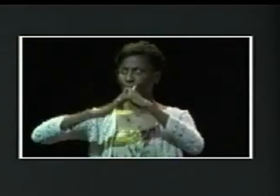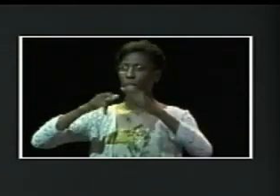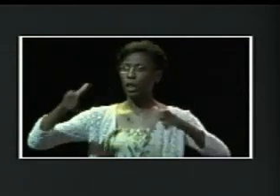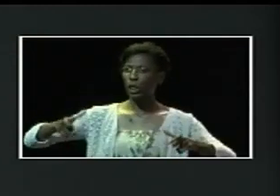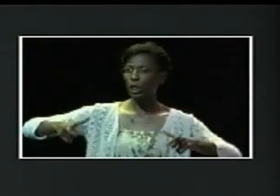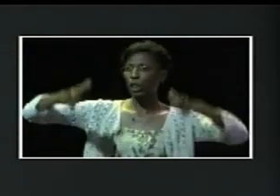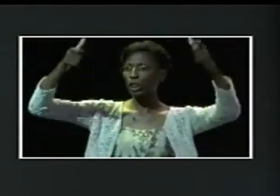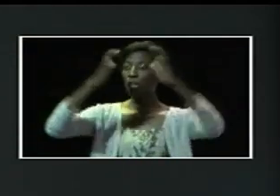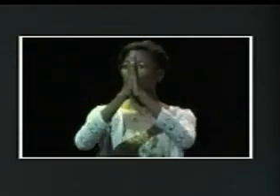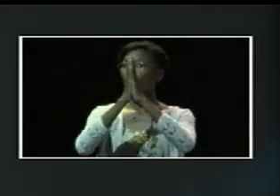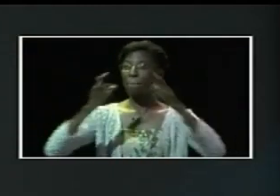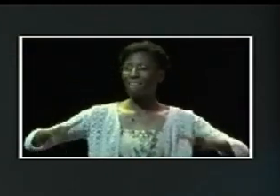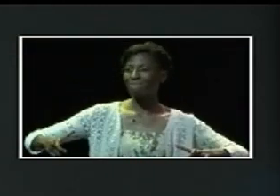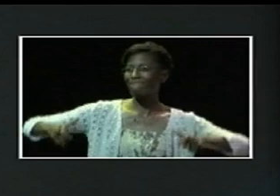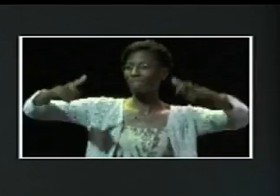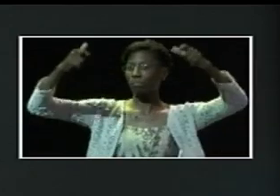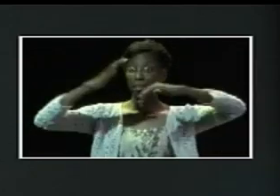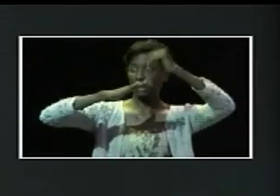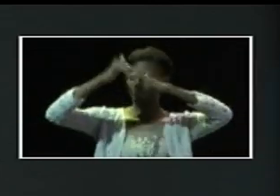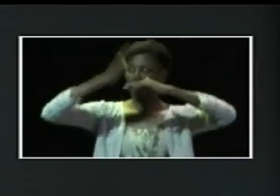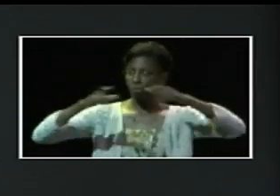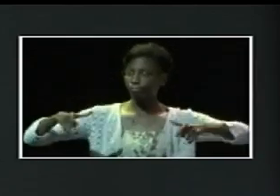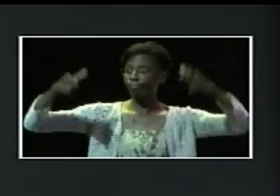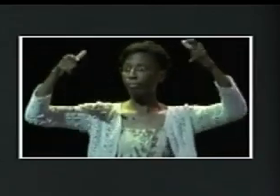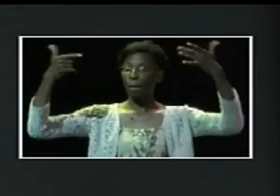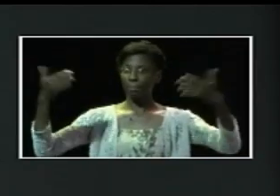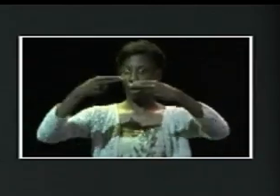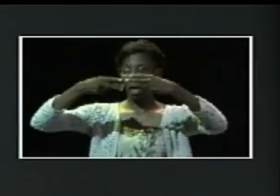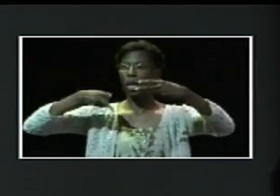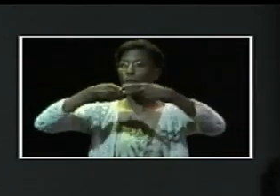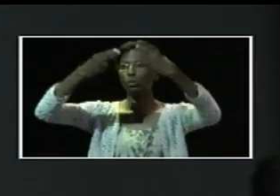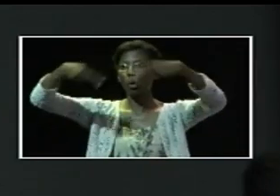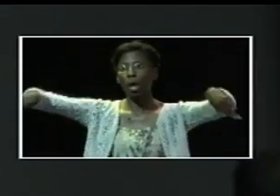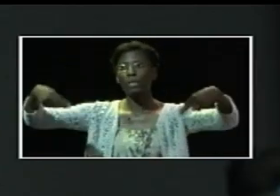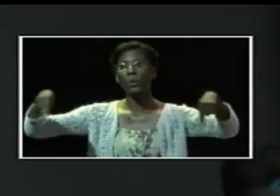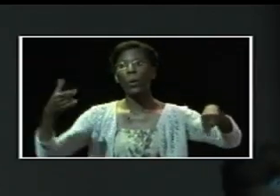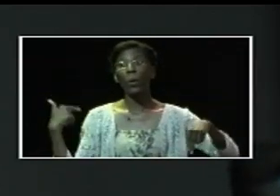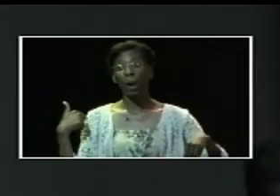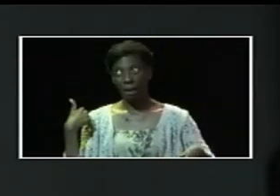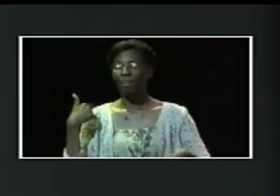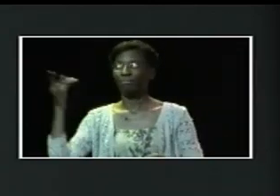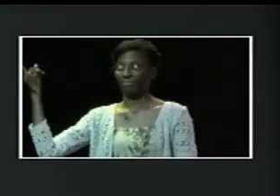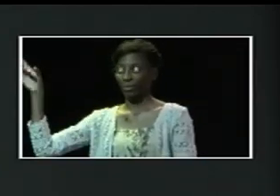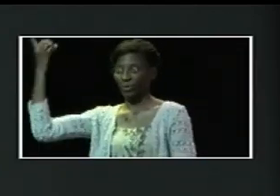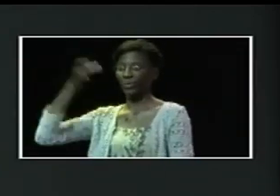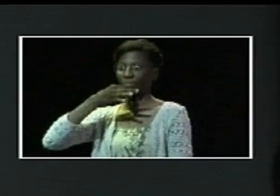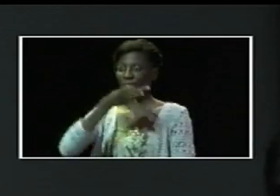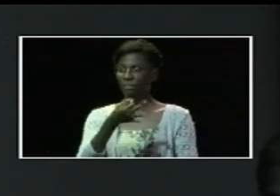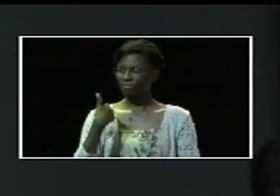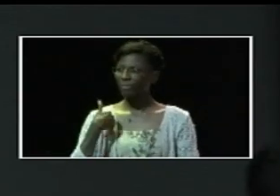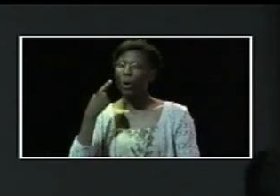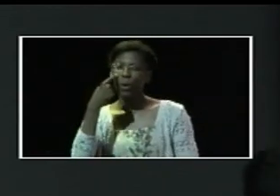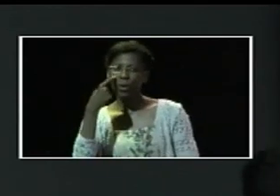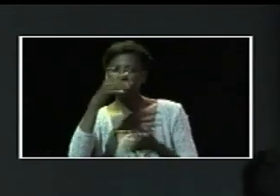dédicace du Temple. Et quand vous regardez ce passage et surtout les